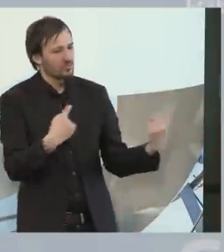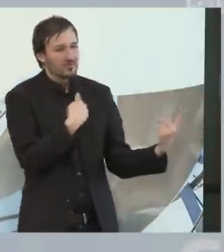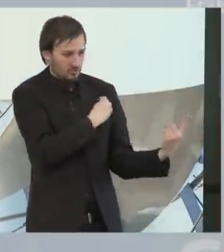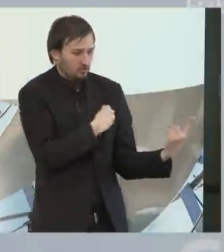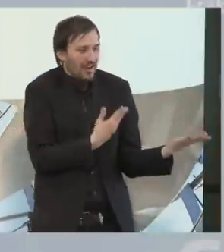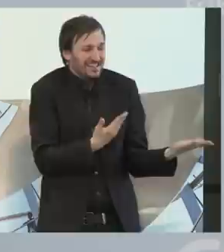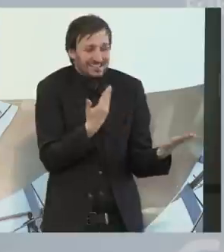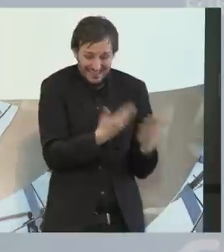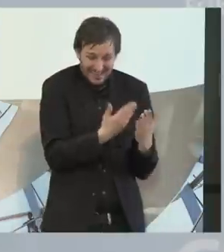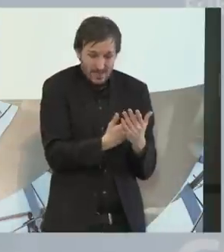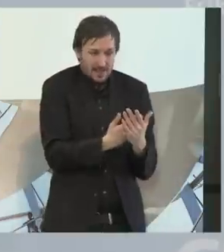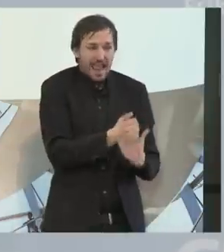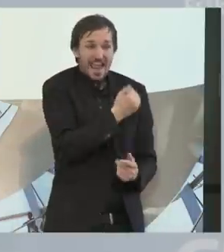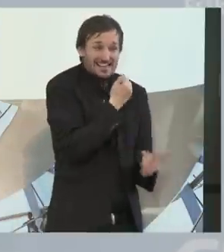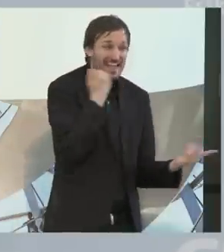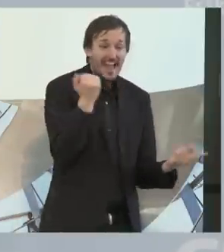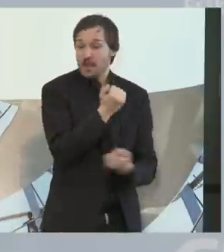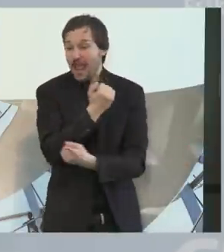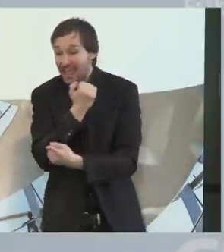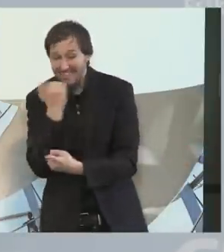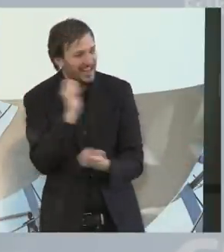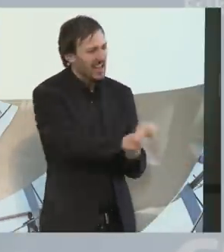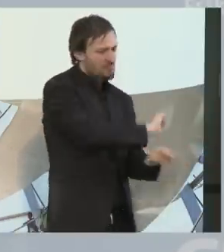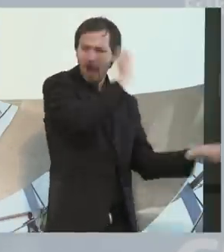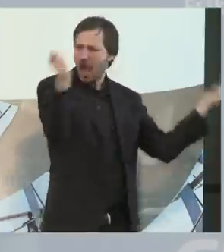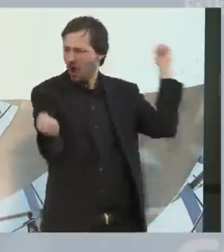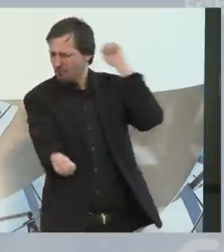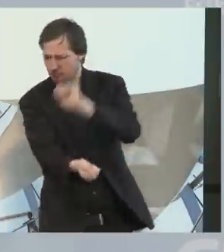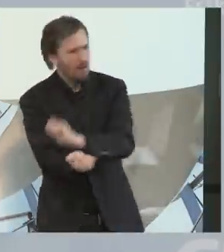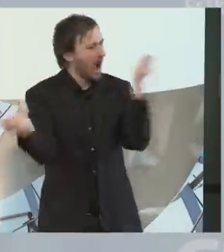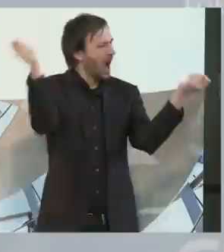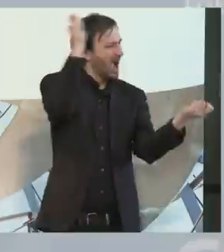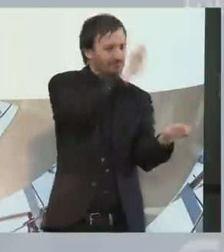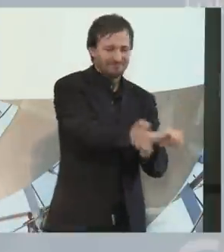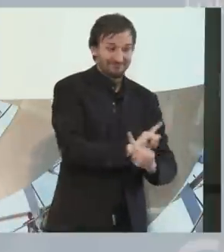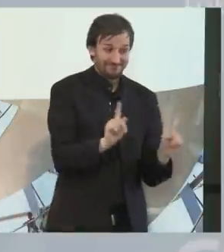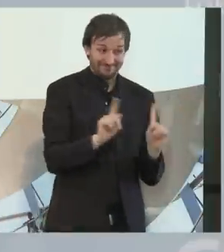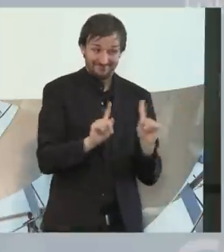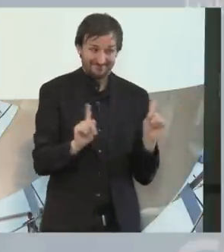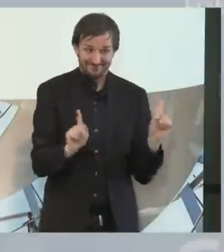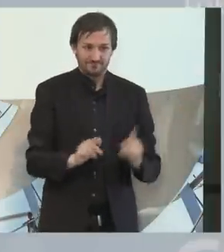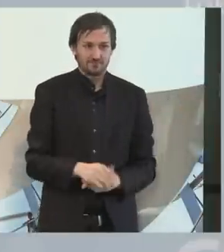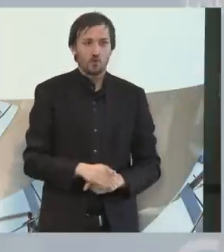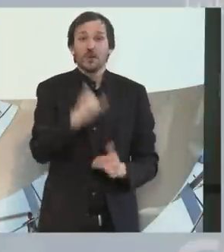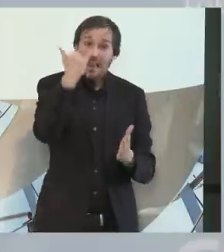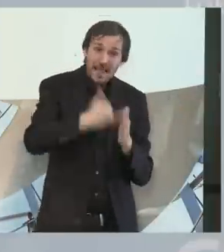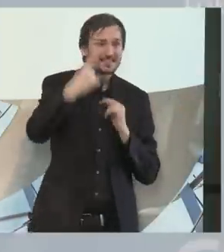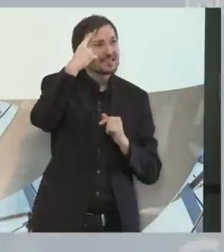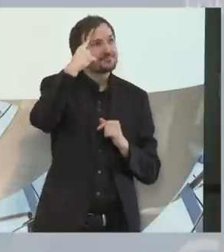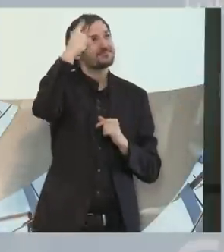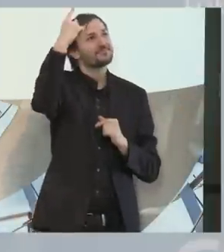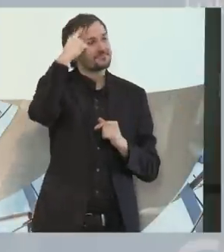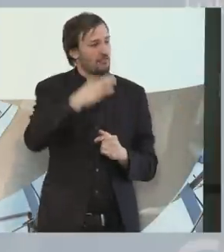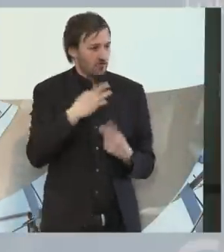dass man nicht vom einen Extrem zum anderen geht. Und dann der letzte Gedanke, der mir ganz wichtig ist, Sie müssen auch mal